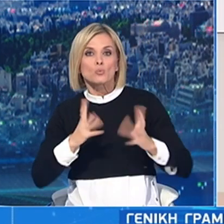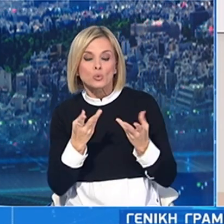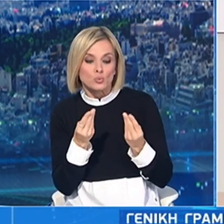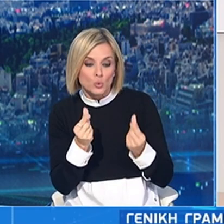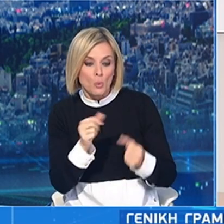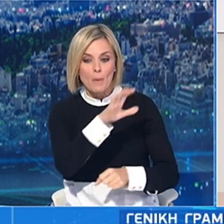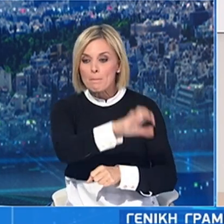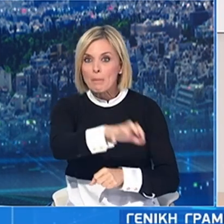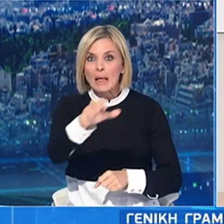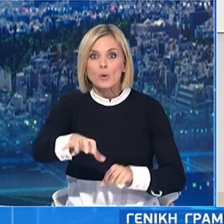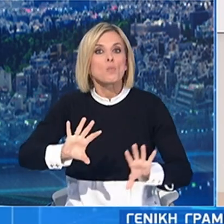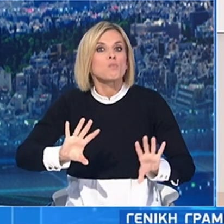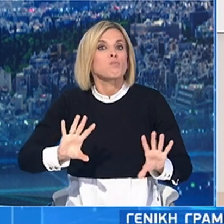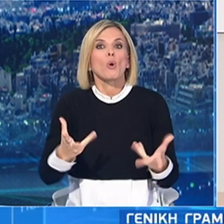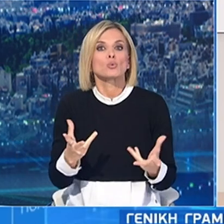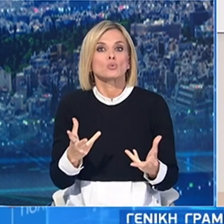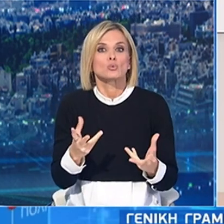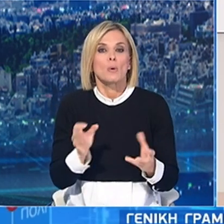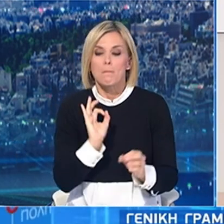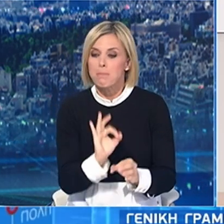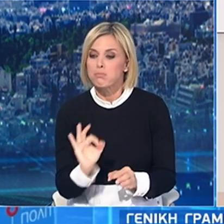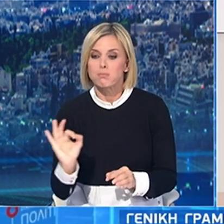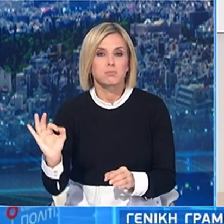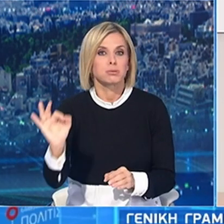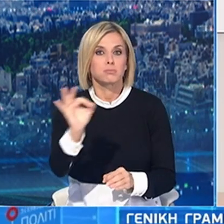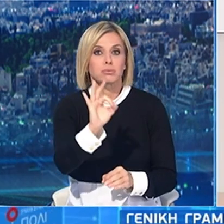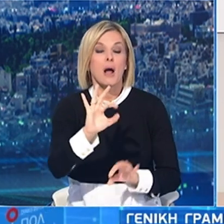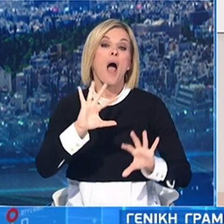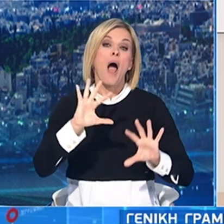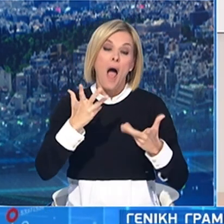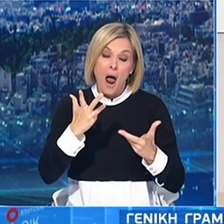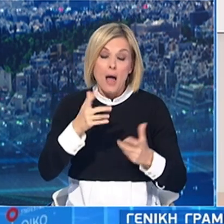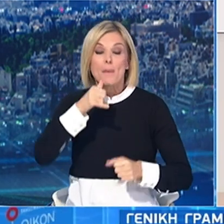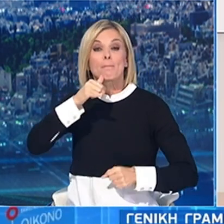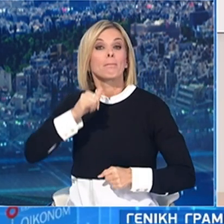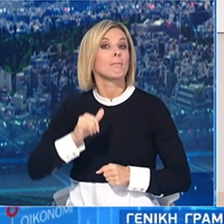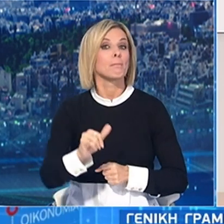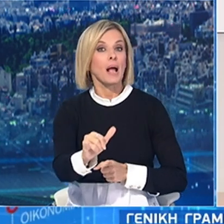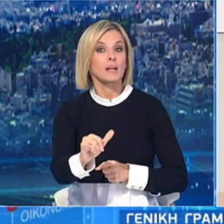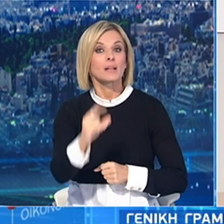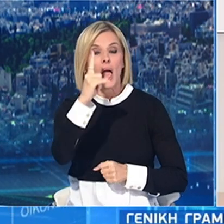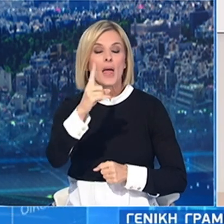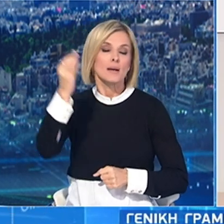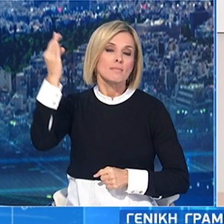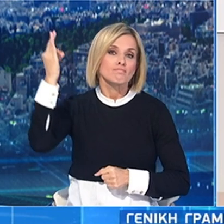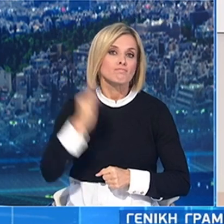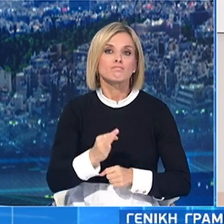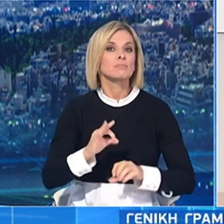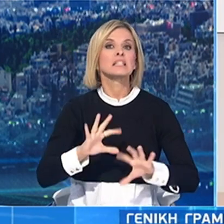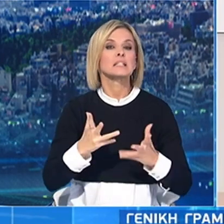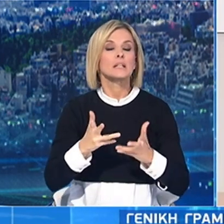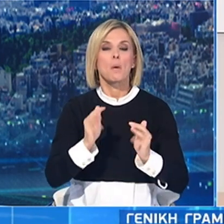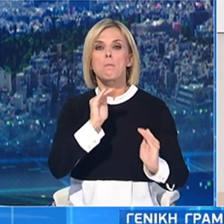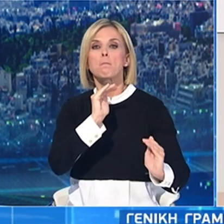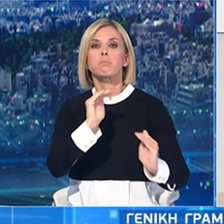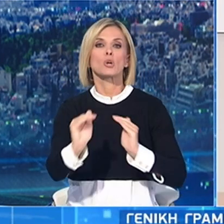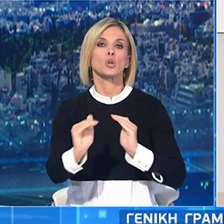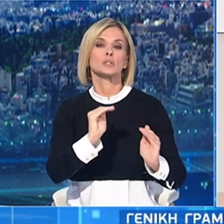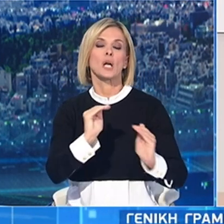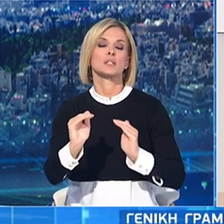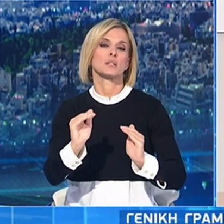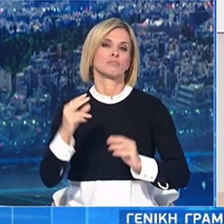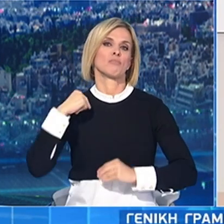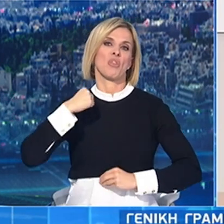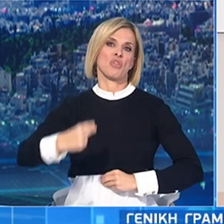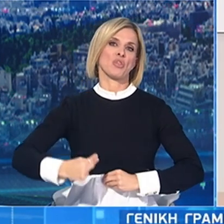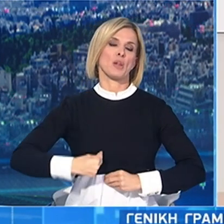συνοδεύουν αυτή την έξαρση της πανδημίας. Πάντα με ένα μοναδικό απόλυτο κριτήριο. Την προστασία της δημόσιας υγείας